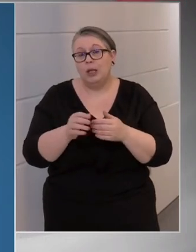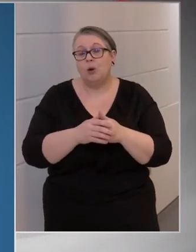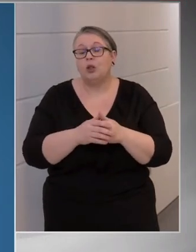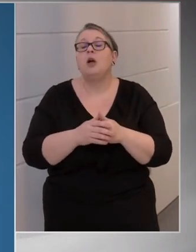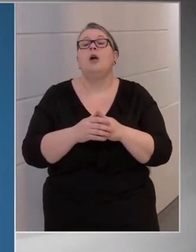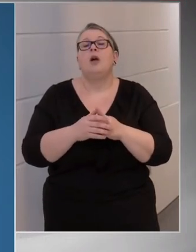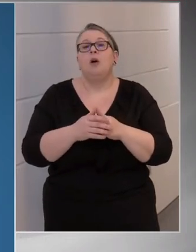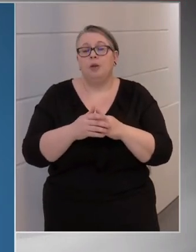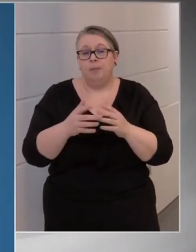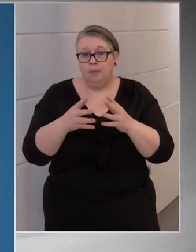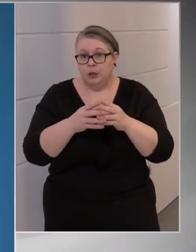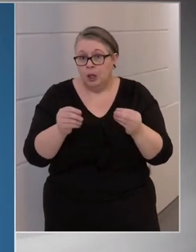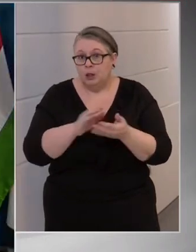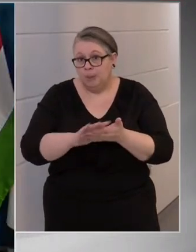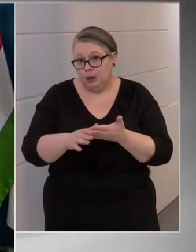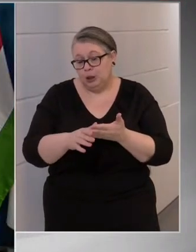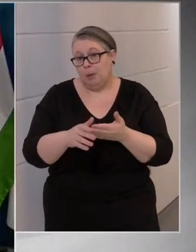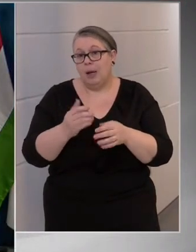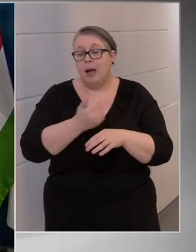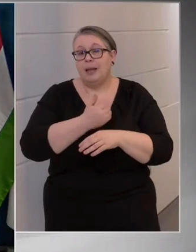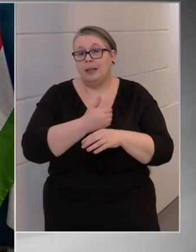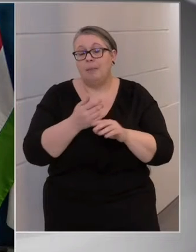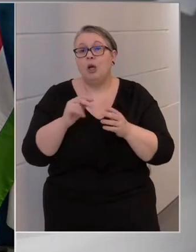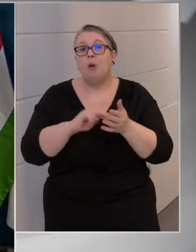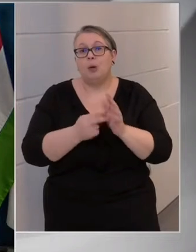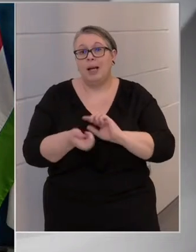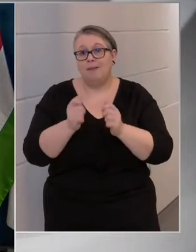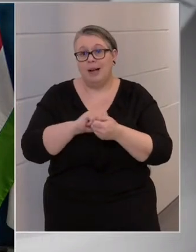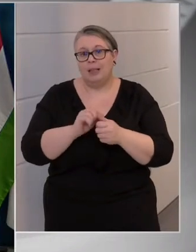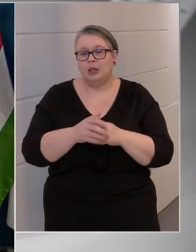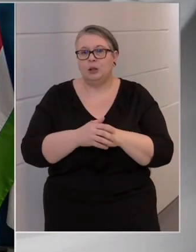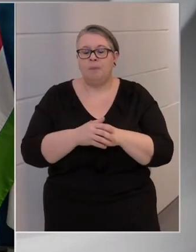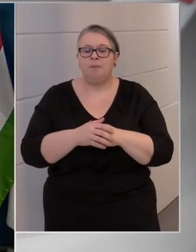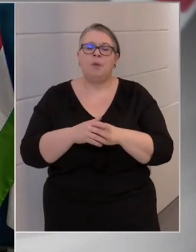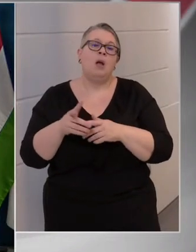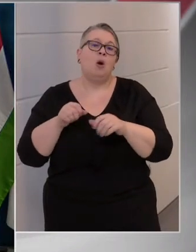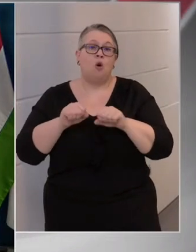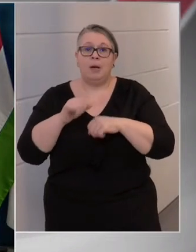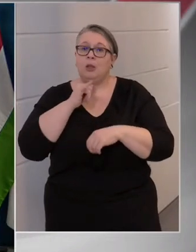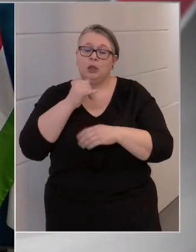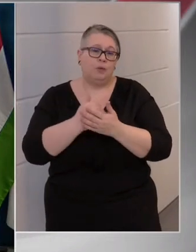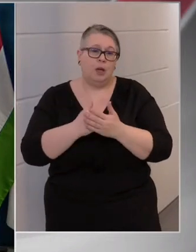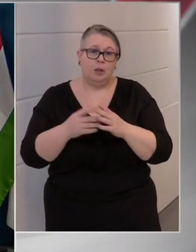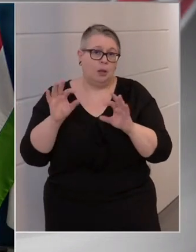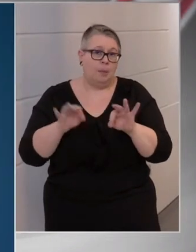modellváltást biztosító törvényt? A kormány nincs feladata az ügyben.